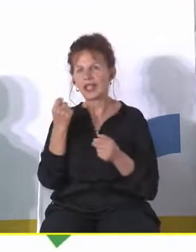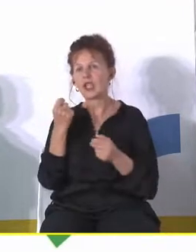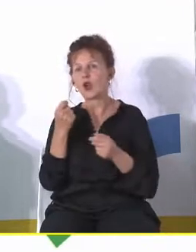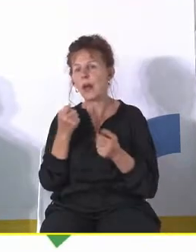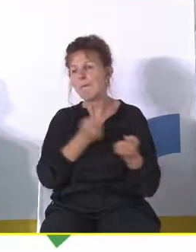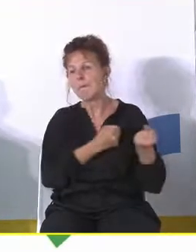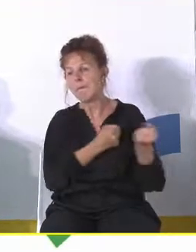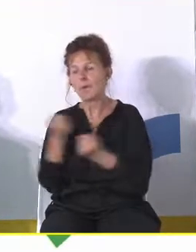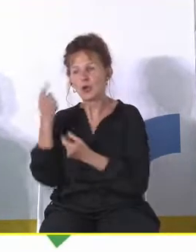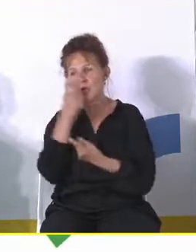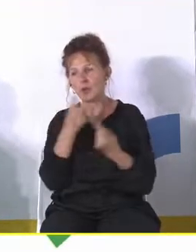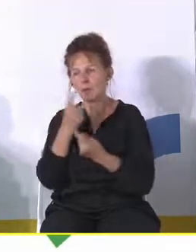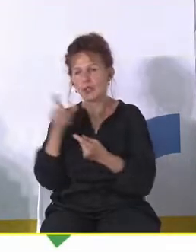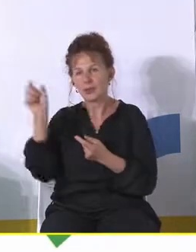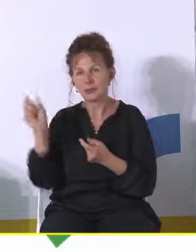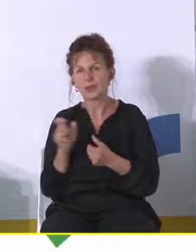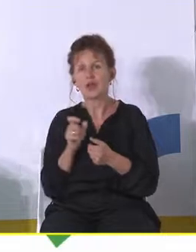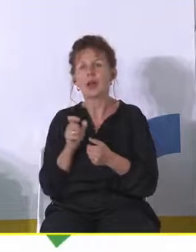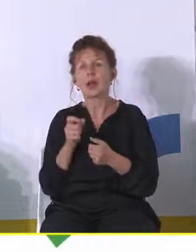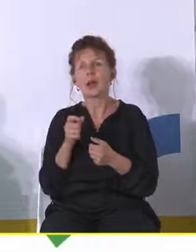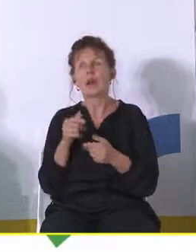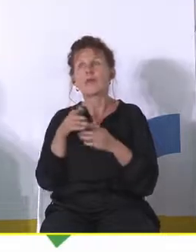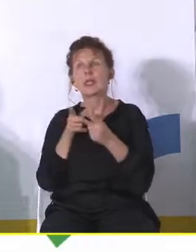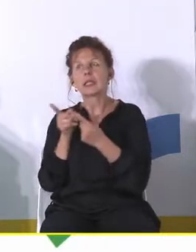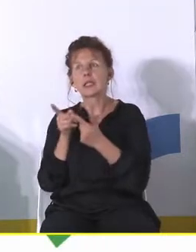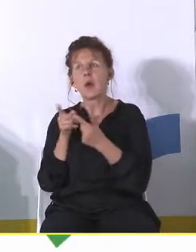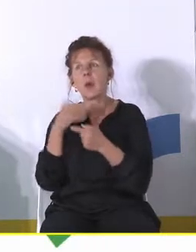pociągnąć tą wypowiedź Pana Pawła w stronę takiego bardziej może